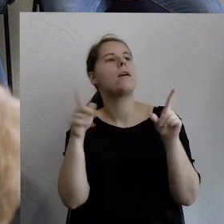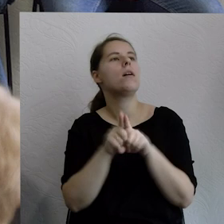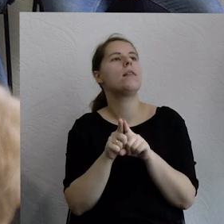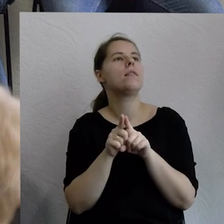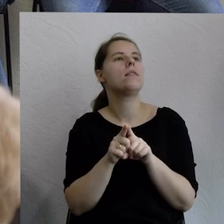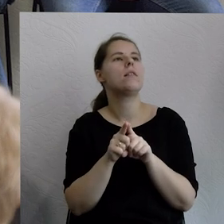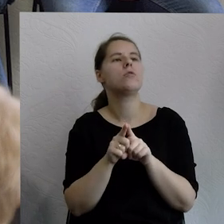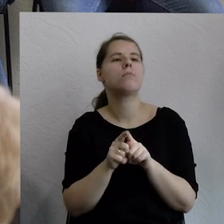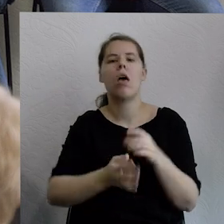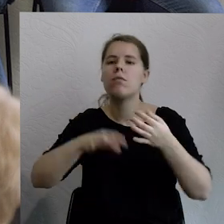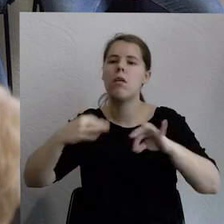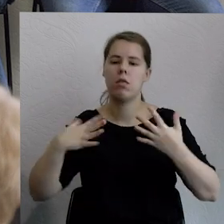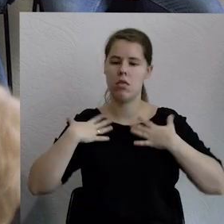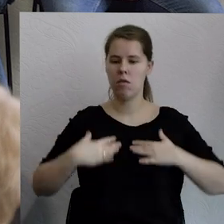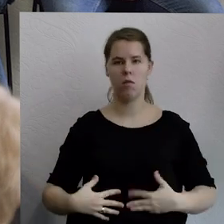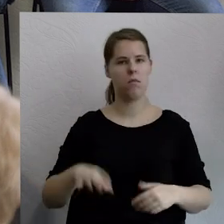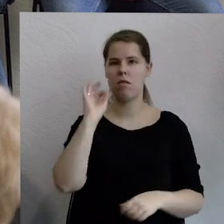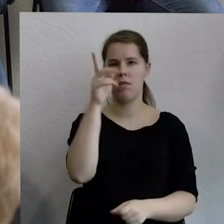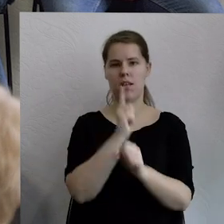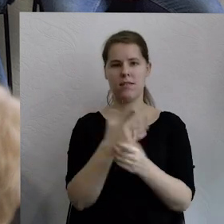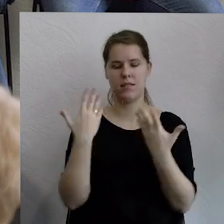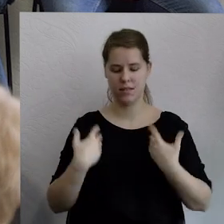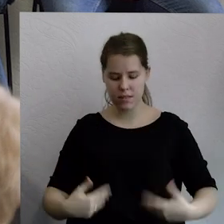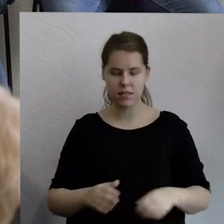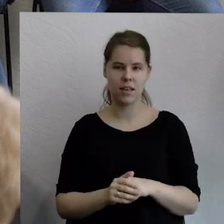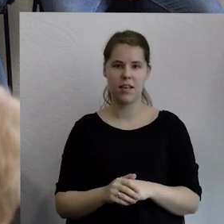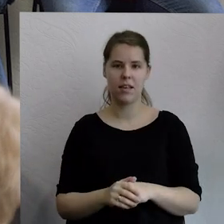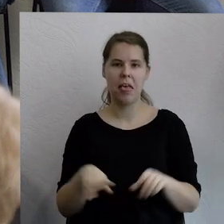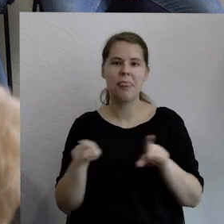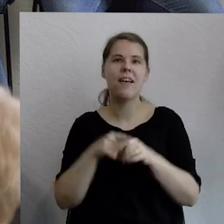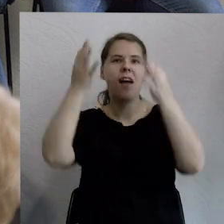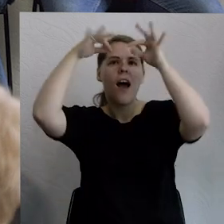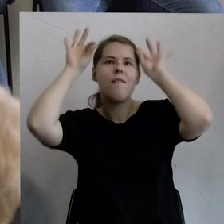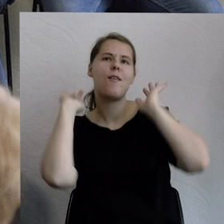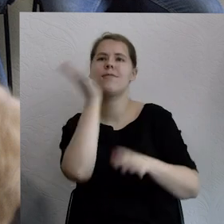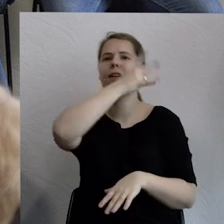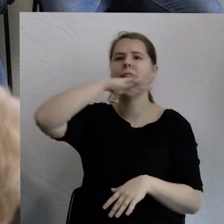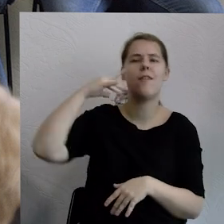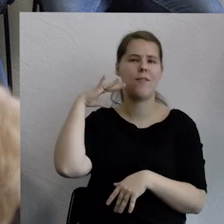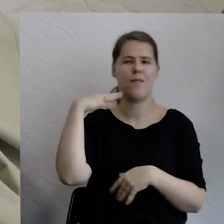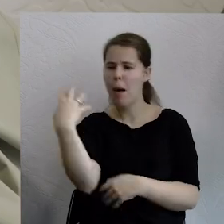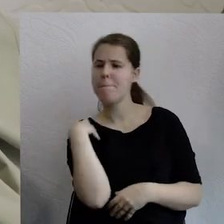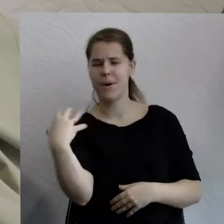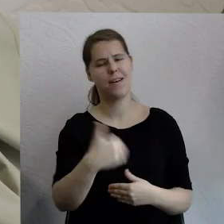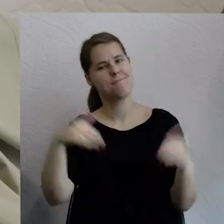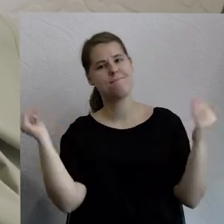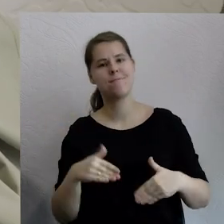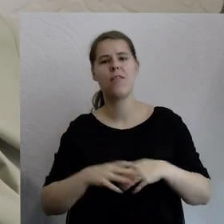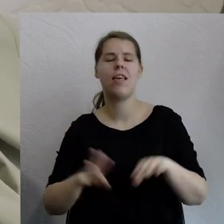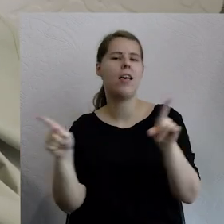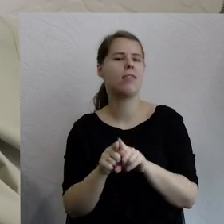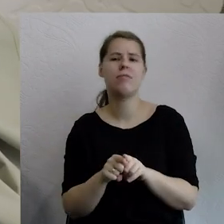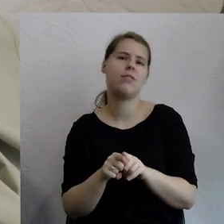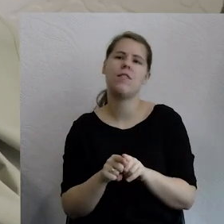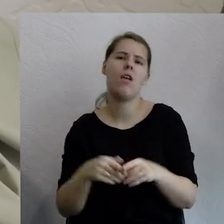i tego, że można mieć kolory włosów każdego typu i można się ubierać